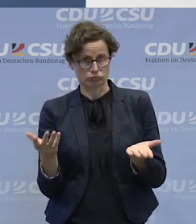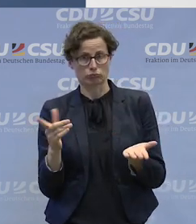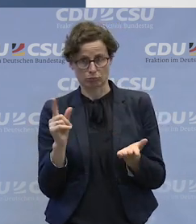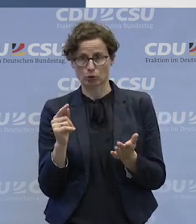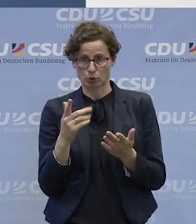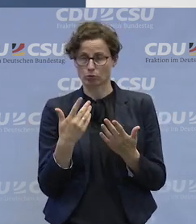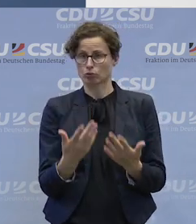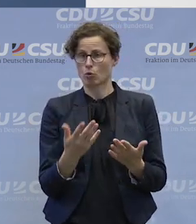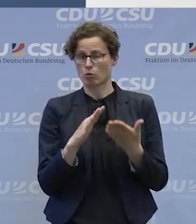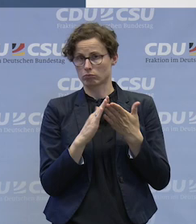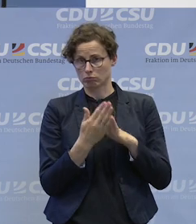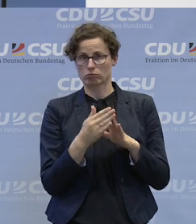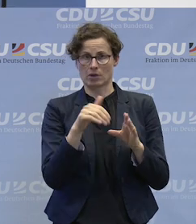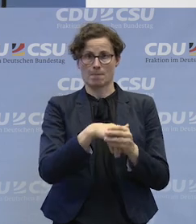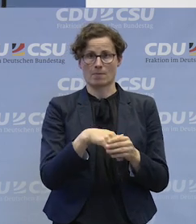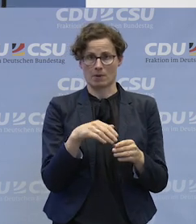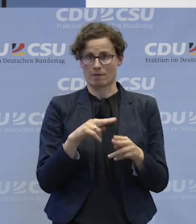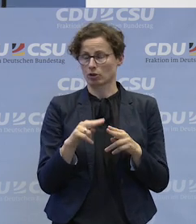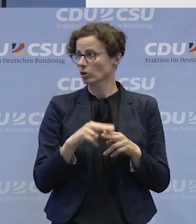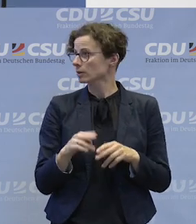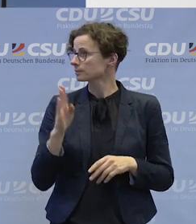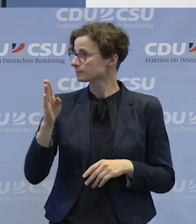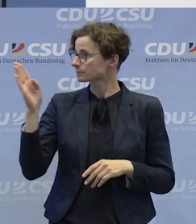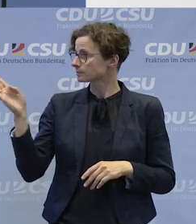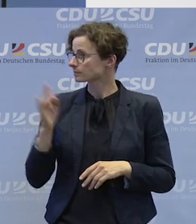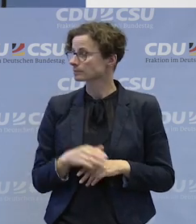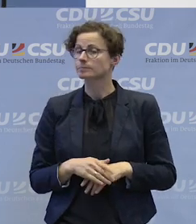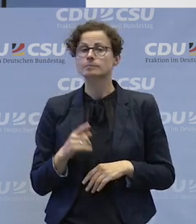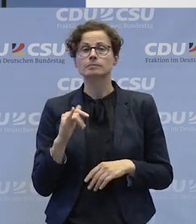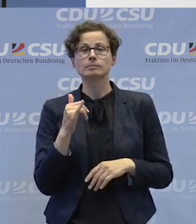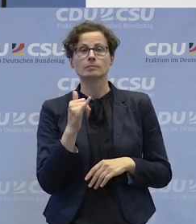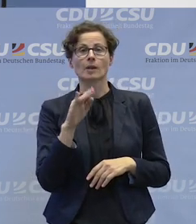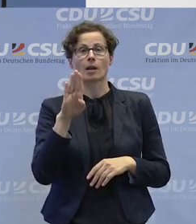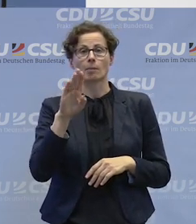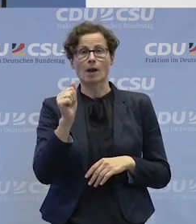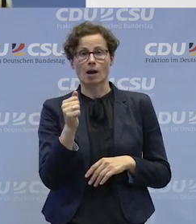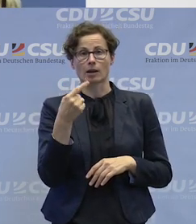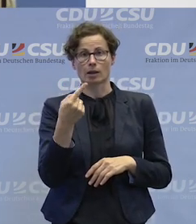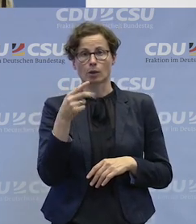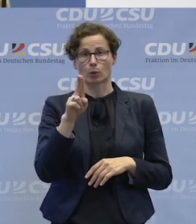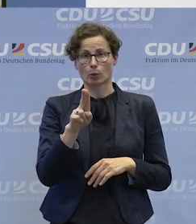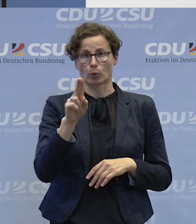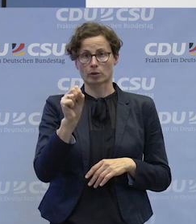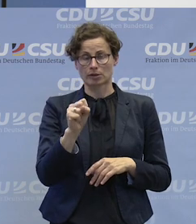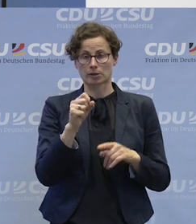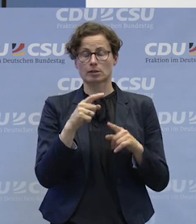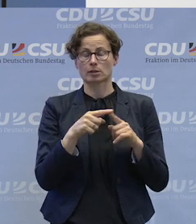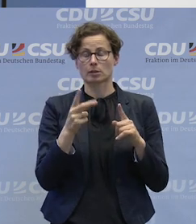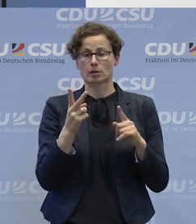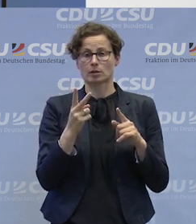dem Kostenträger abzustimmen sind. Bitte. Ja, es ist aber doch ein Vertreter von Bargüse und von der BAG, äh, nicht BAG,